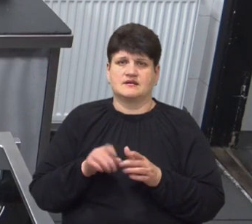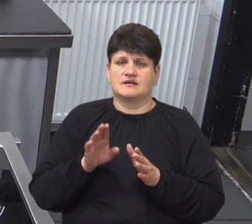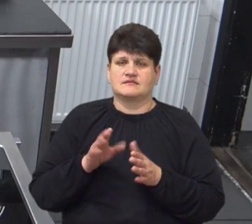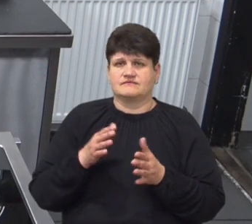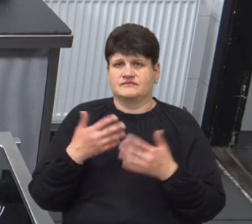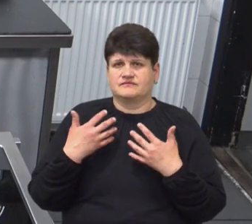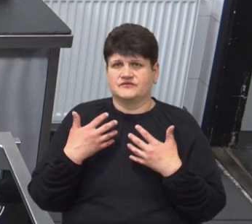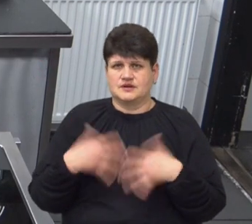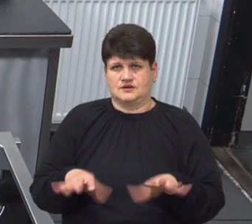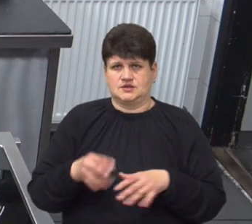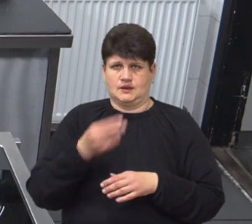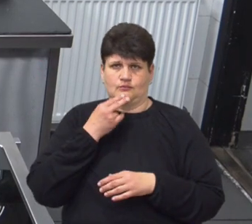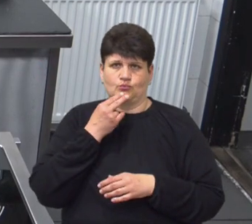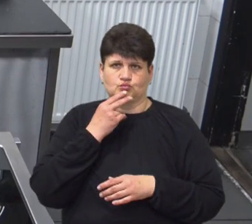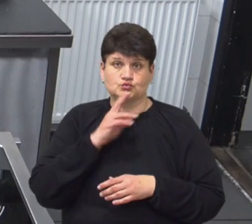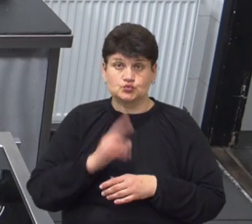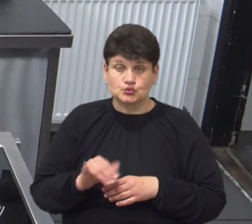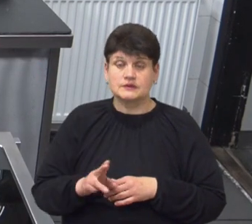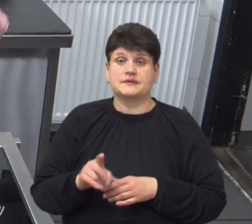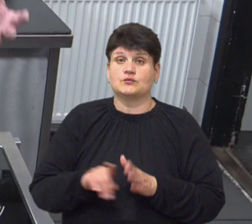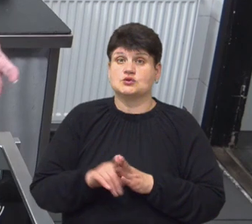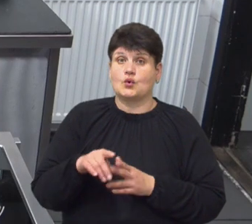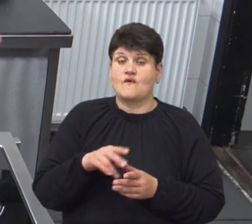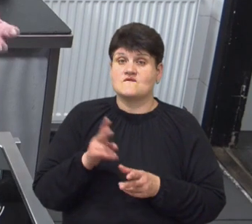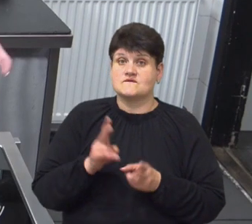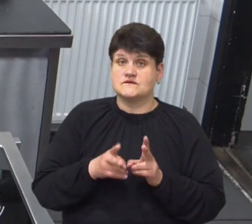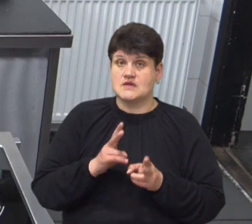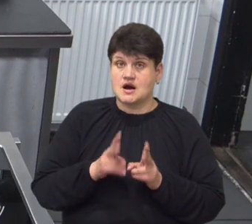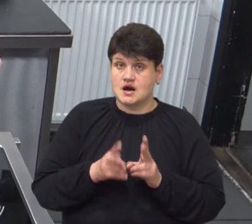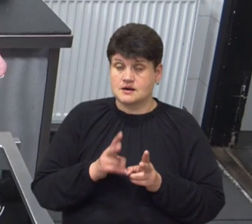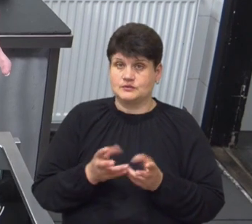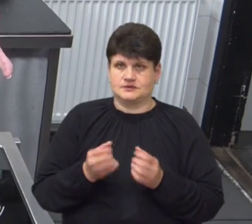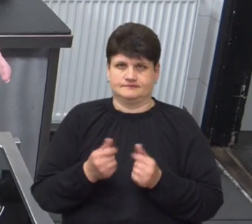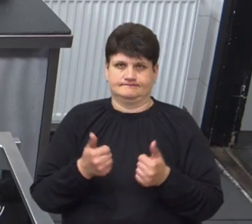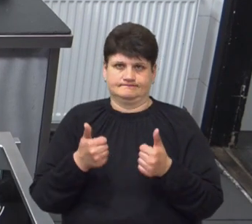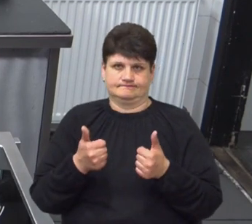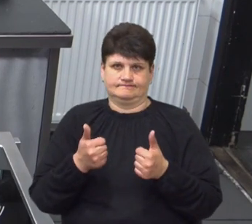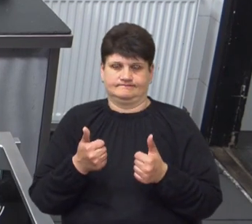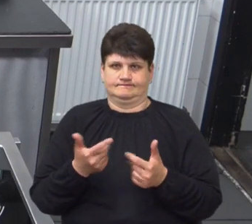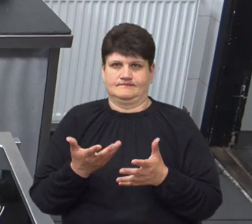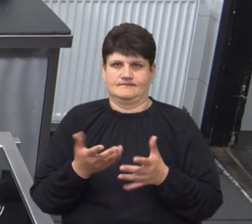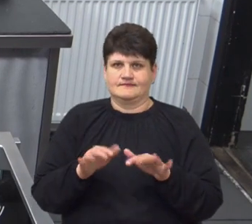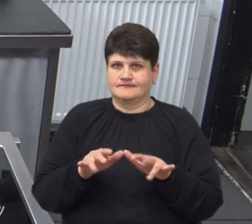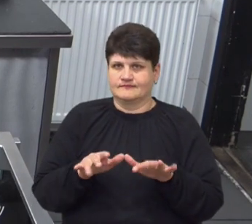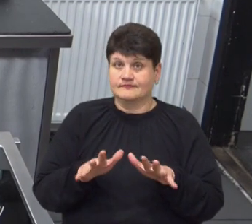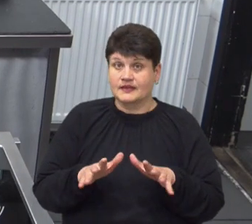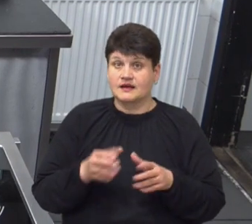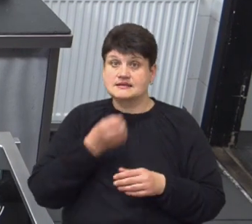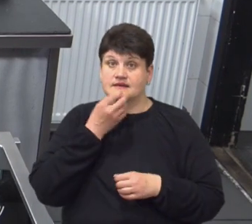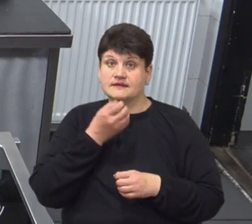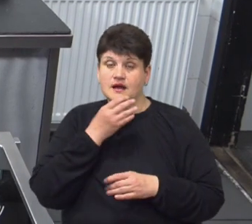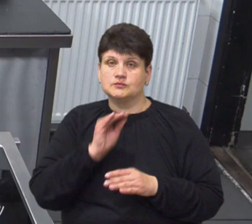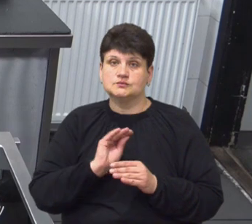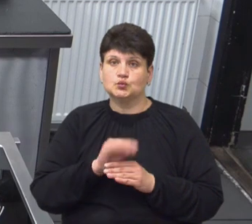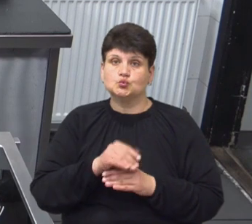Тому ми спочатку варимо, отримуємо такий гарний навар з цих квітів, а потім додаючи